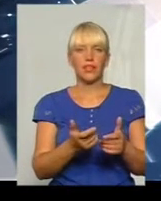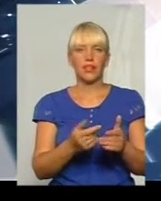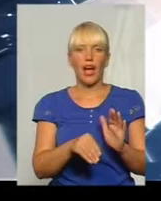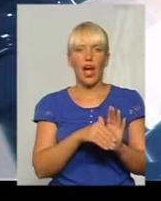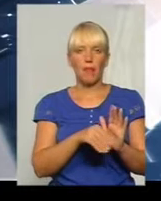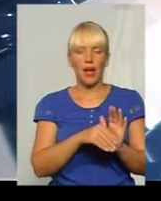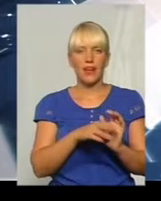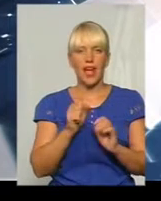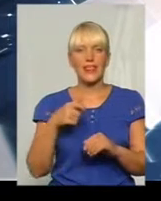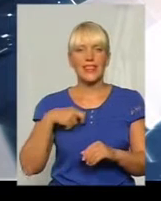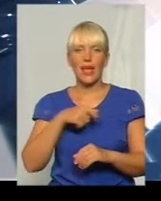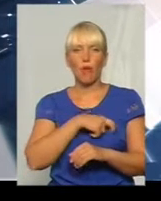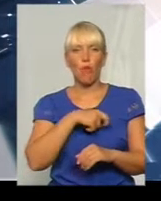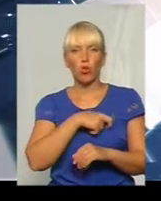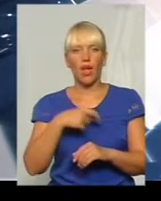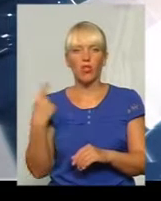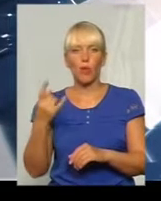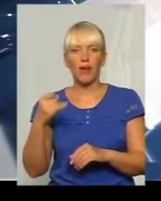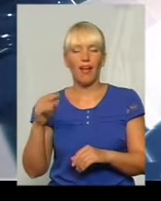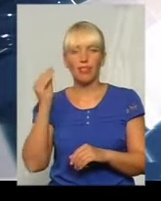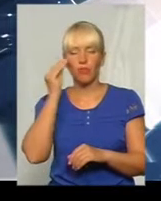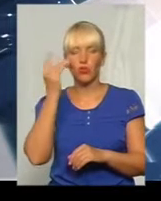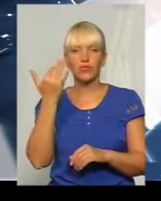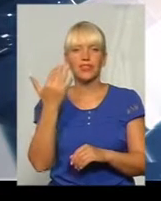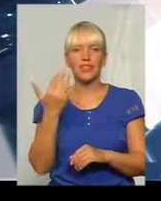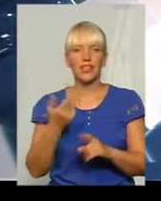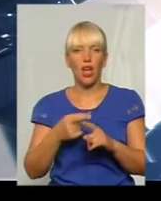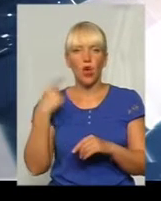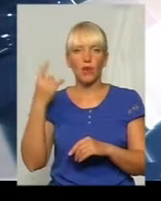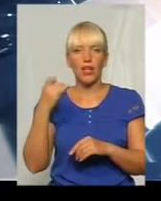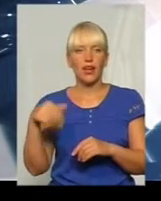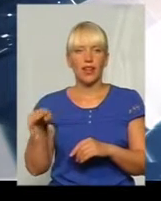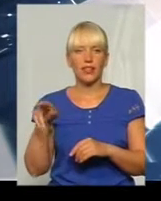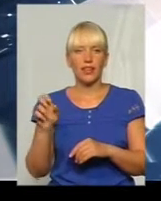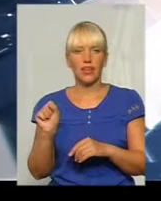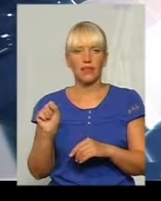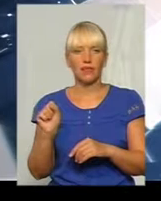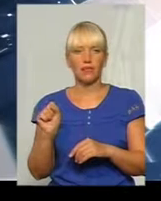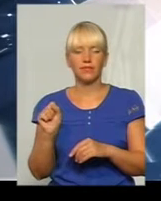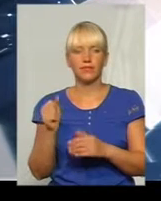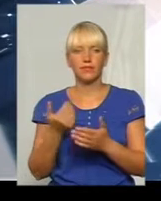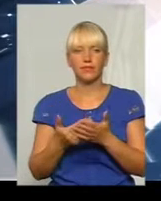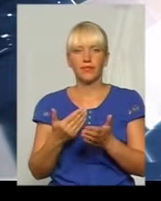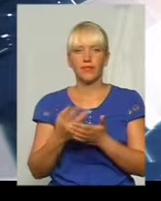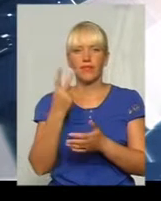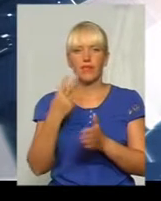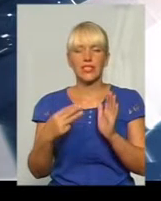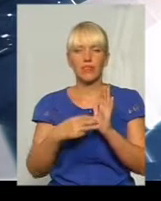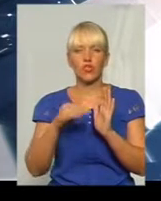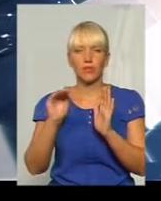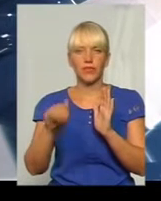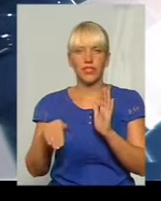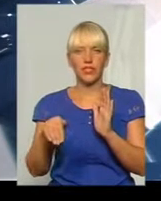А депутата обласної ради підозрюють, скільки він вже? Обласної ради 28 тисяч.